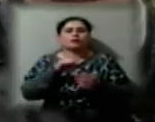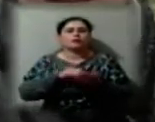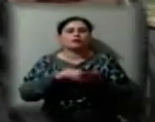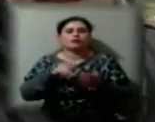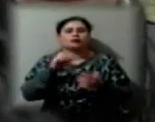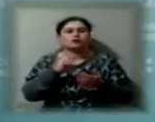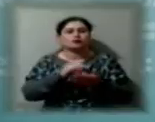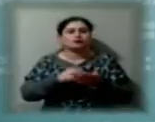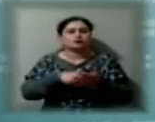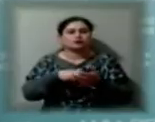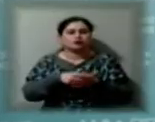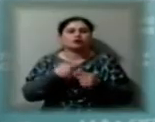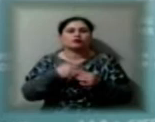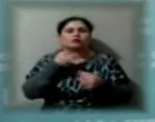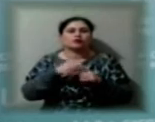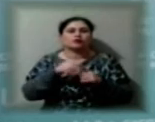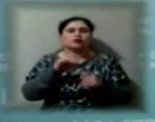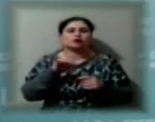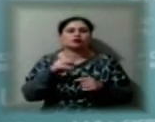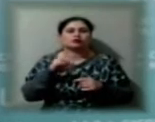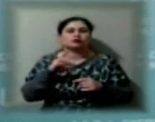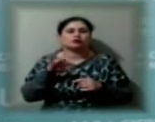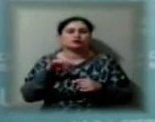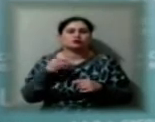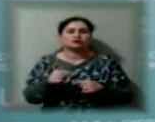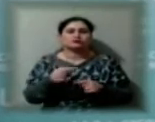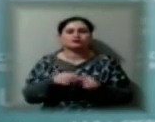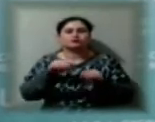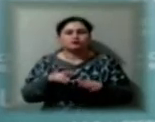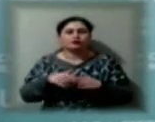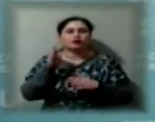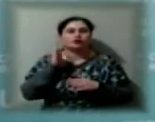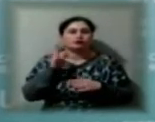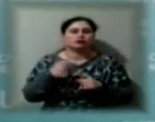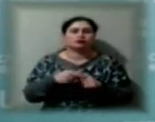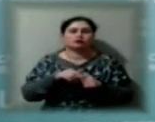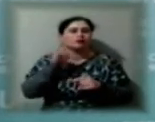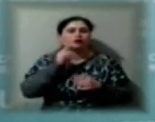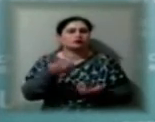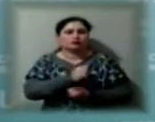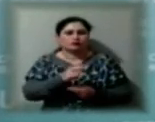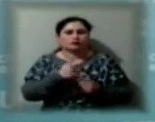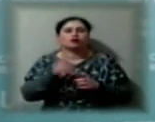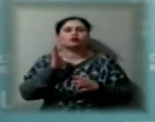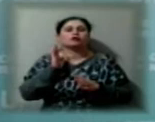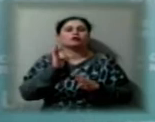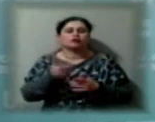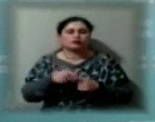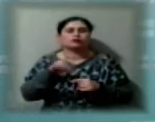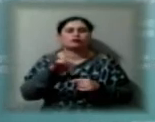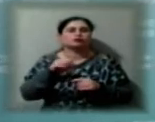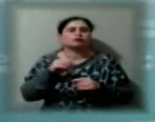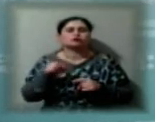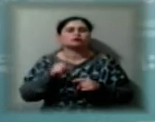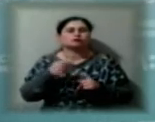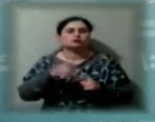акцію прокоментував Микола Чернотицький. Рішення про майбутнє скорочення поки не прийнято. Є тільки рішення про те, що ми маємо реалізовувати